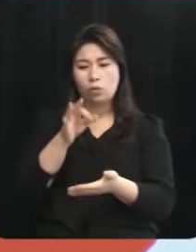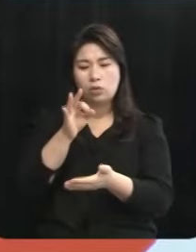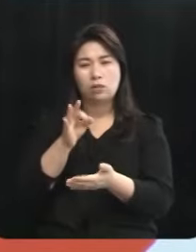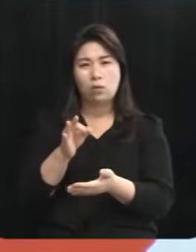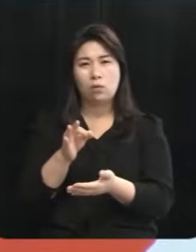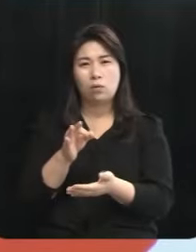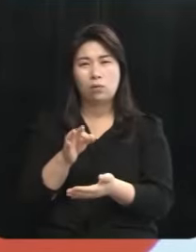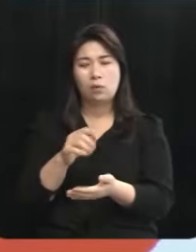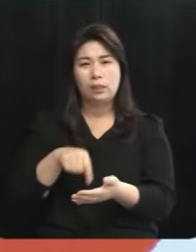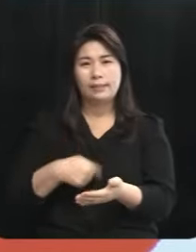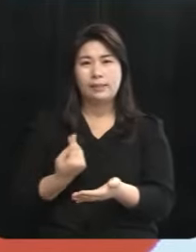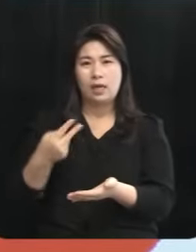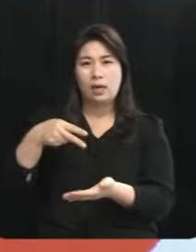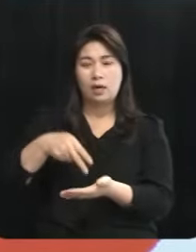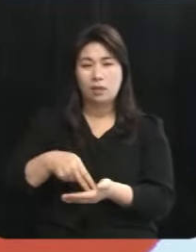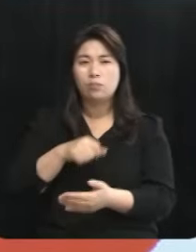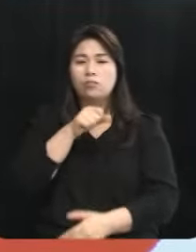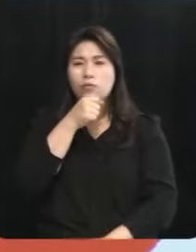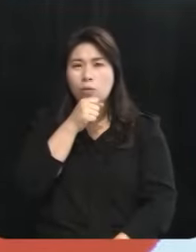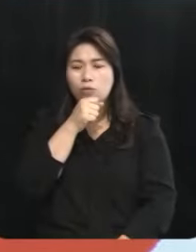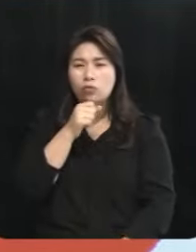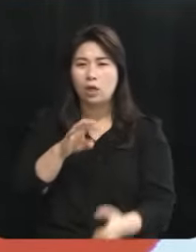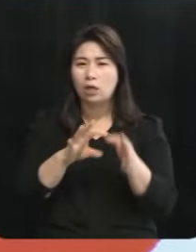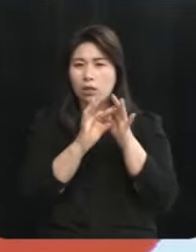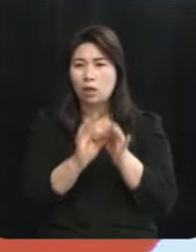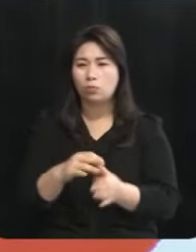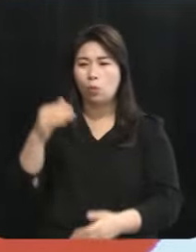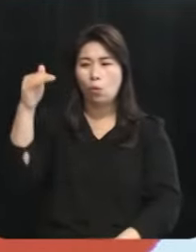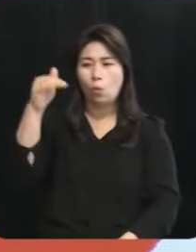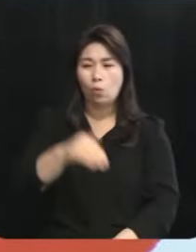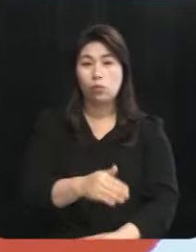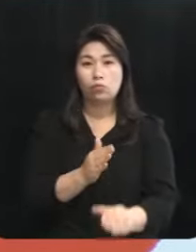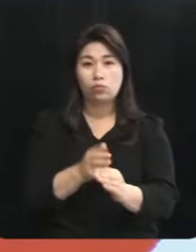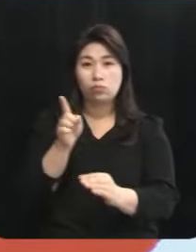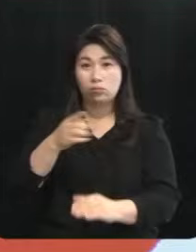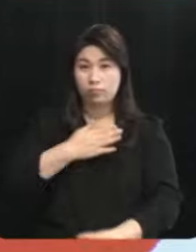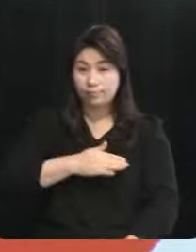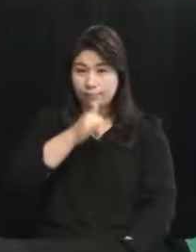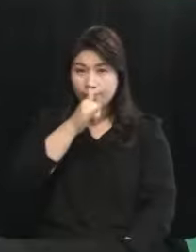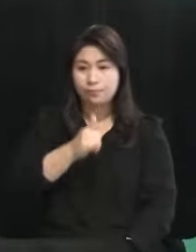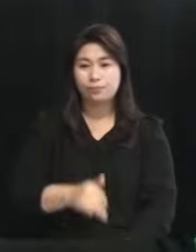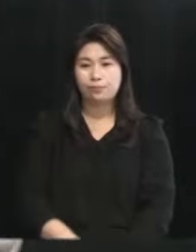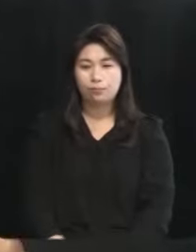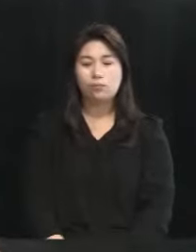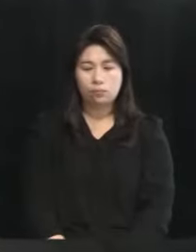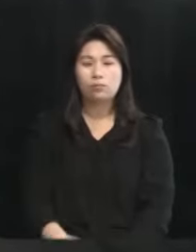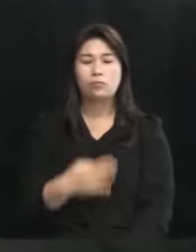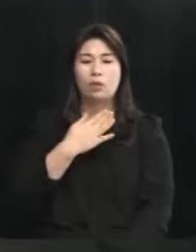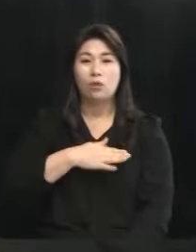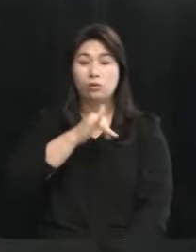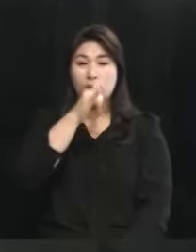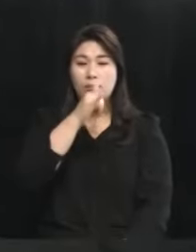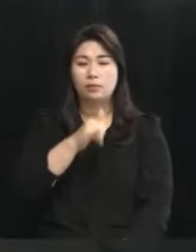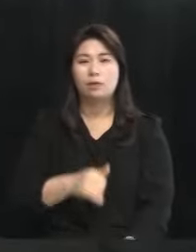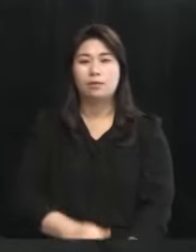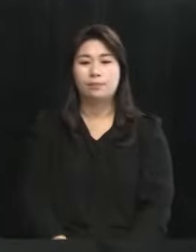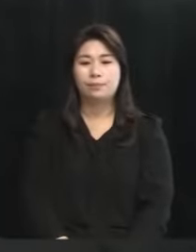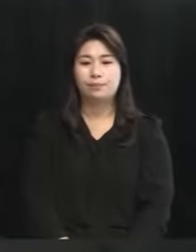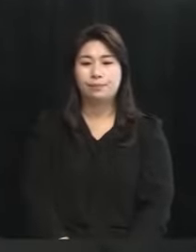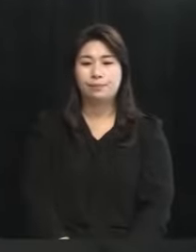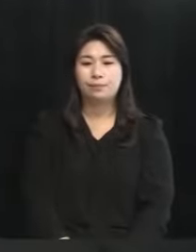계속 지속적으로 악화되어 오고 있습니다 그에 대한 사실을 알고 계십니까 네 알고 있습니다 그렇다면